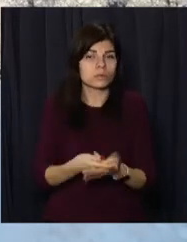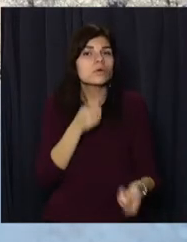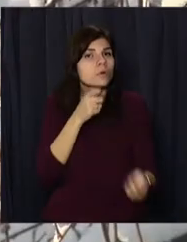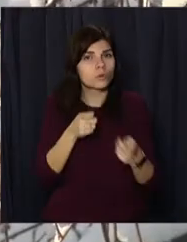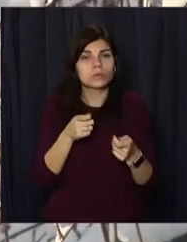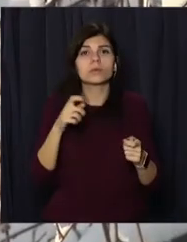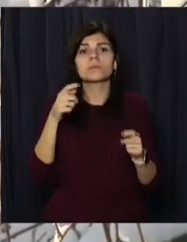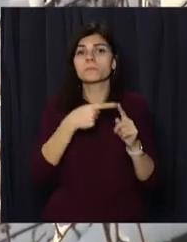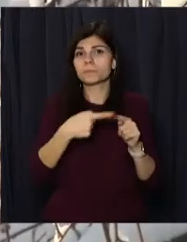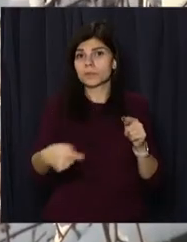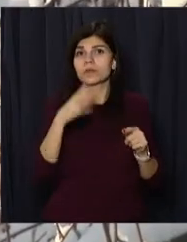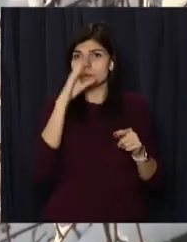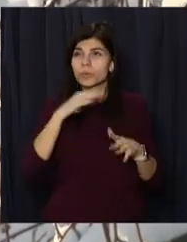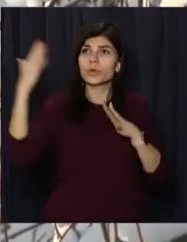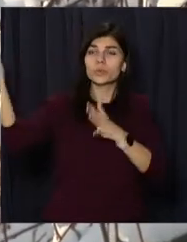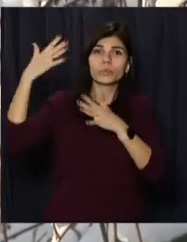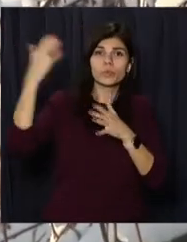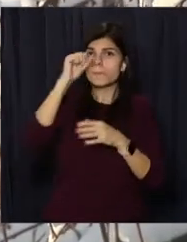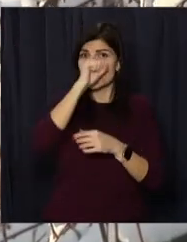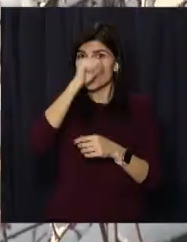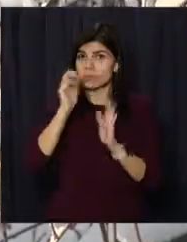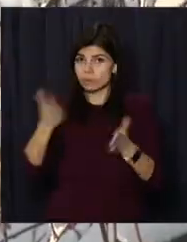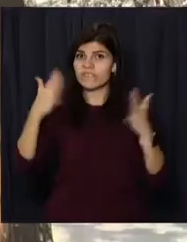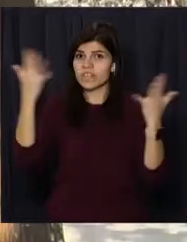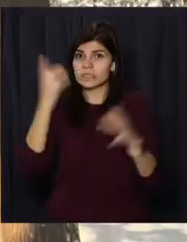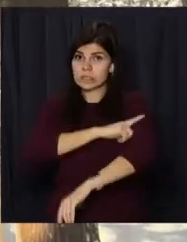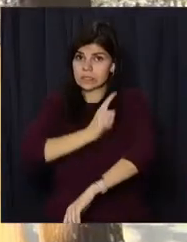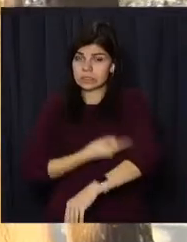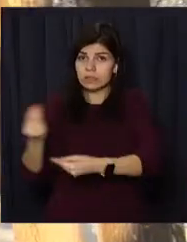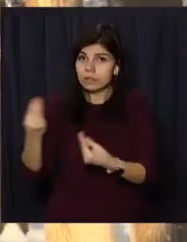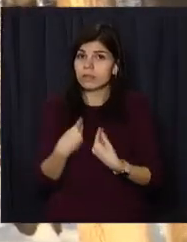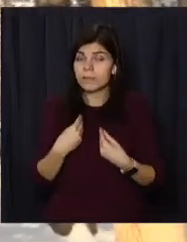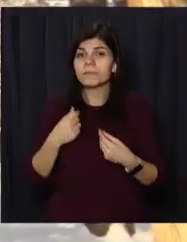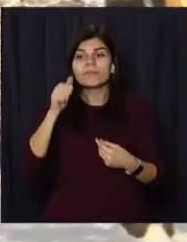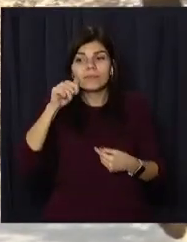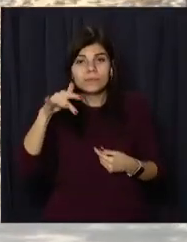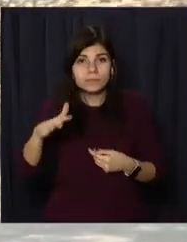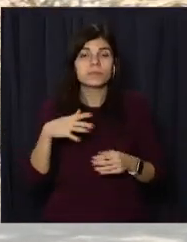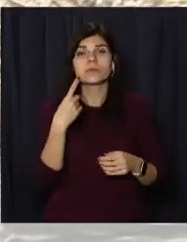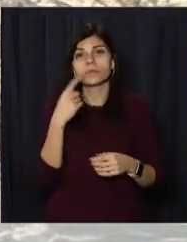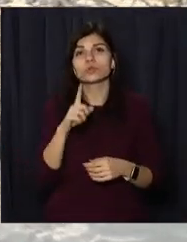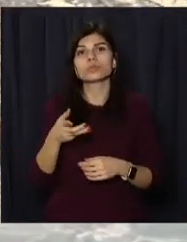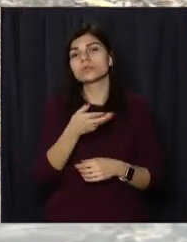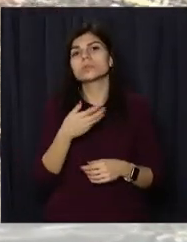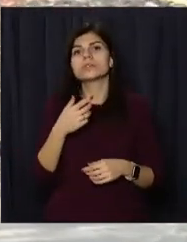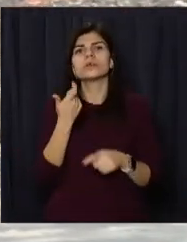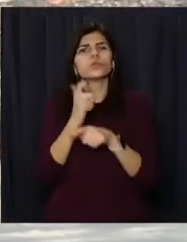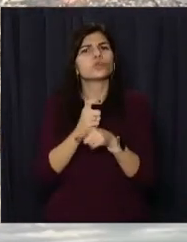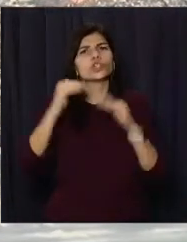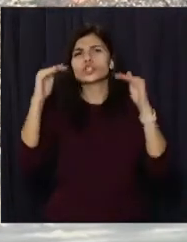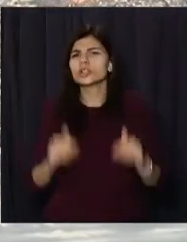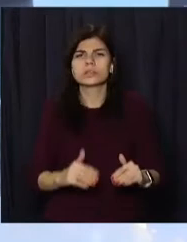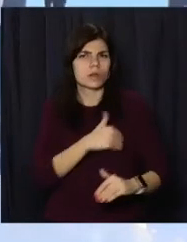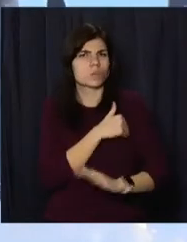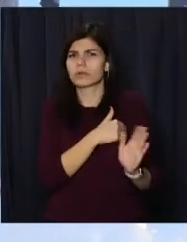може зіпсувати південний циклон, що принесе морози та сильний вітер. Водночас, говорять синоптики, навряд чи нас чекає надто низька температура,